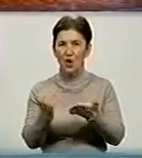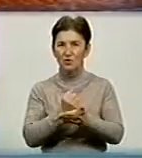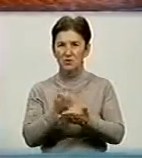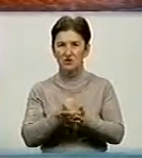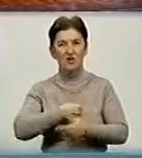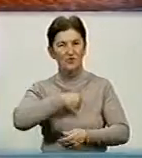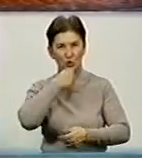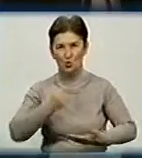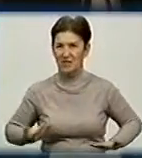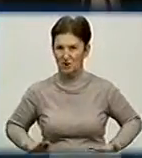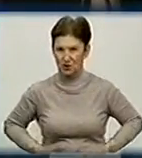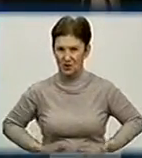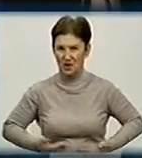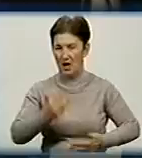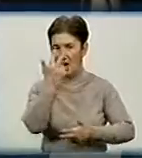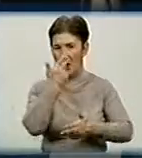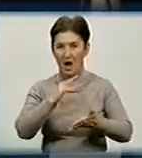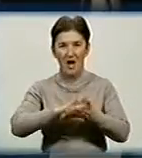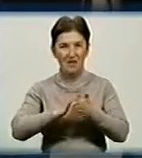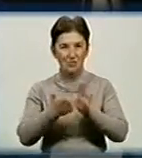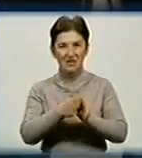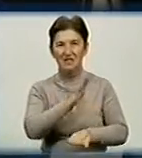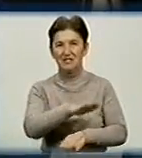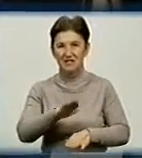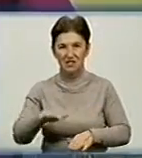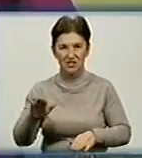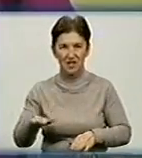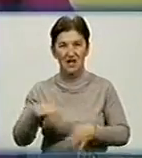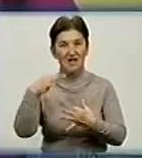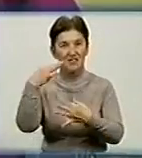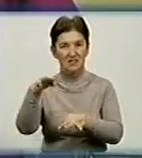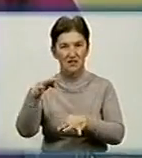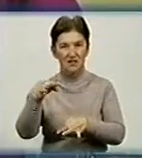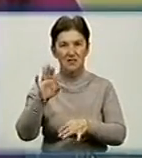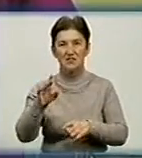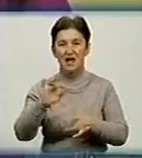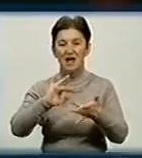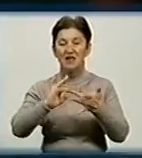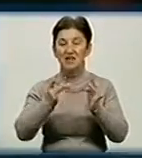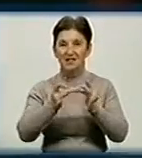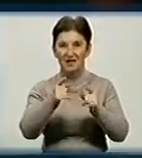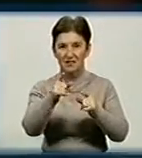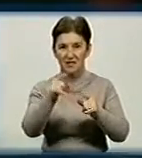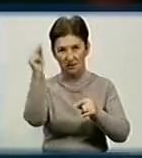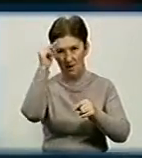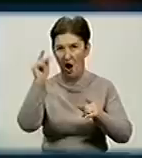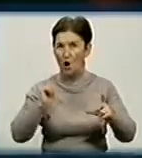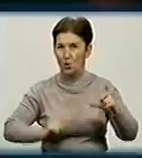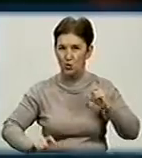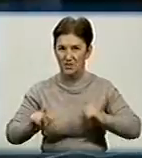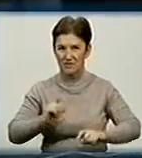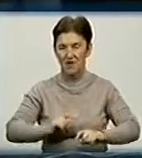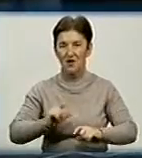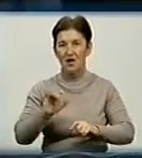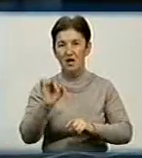життя». Головна мета проєкту – адаптація дітей-сиріт у суспільстві за допомогою інтернет-курсів. Навчатимуть тут не лише користуванню мережею,